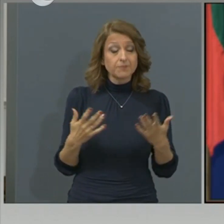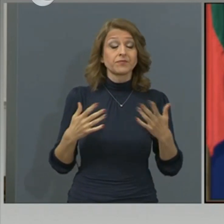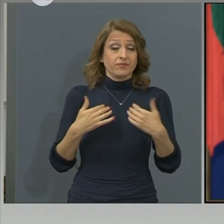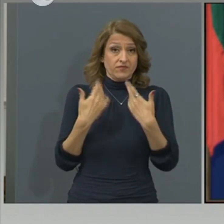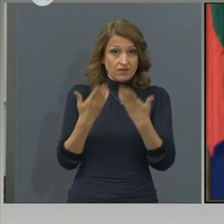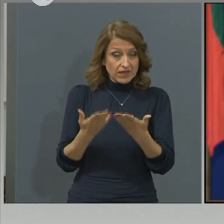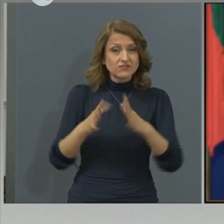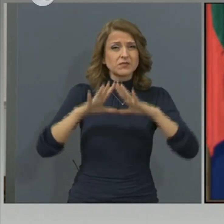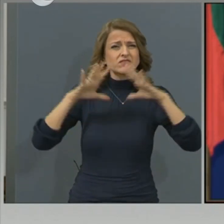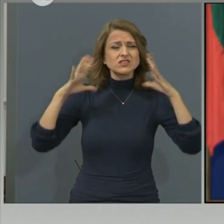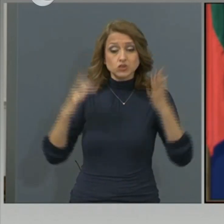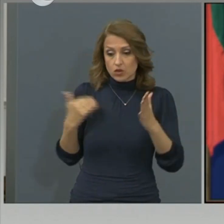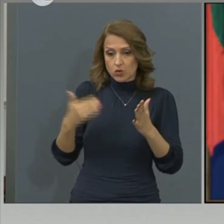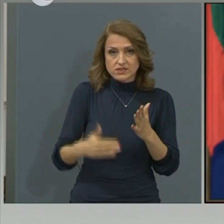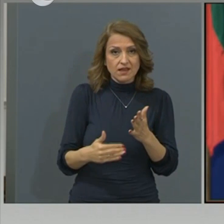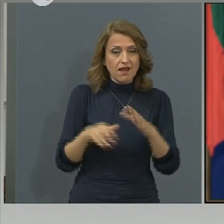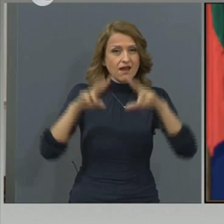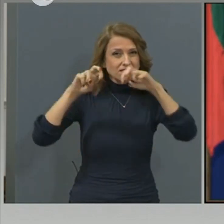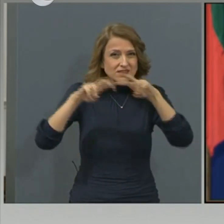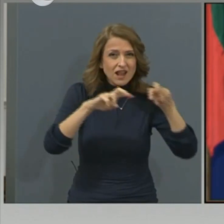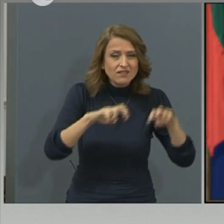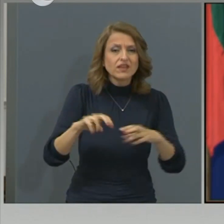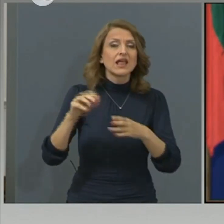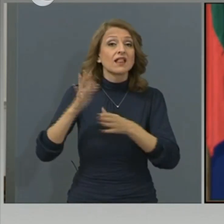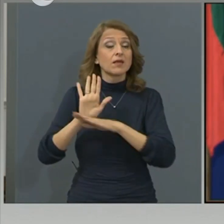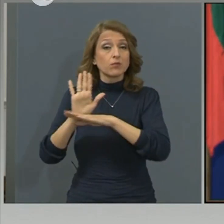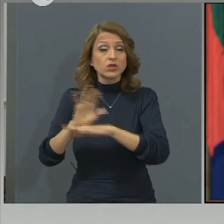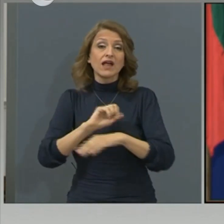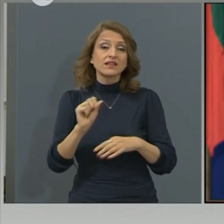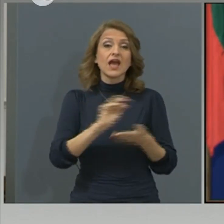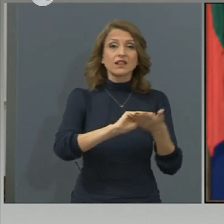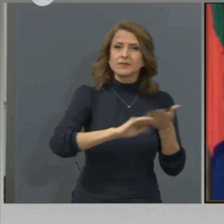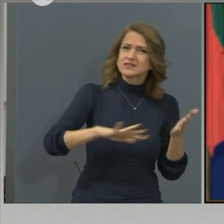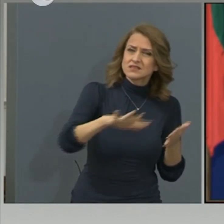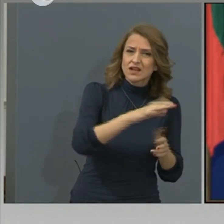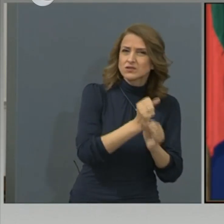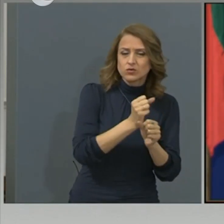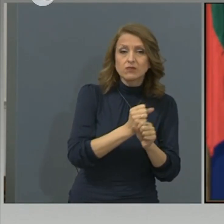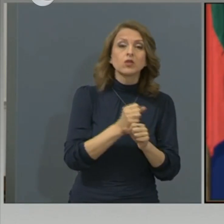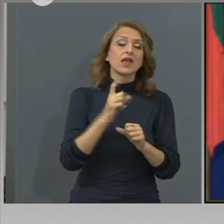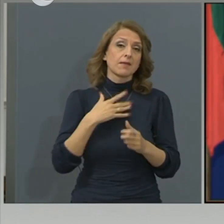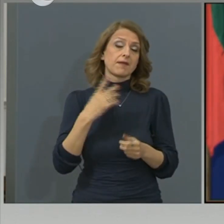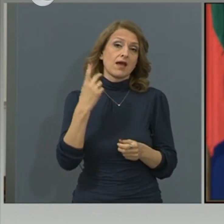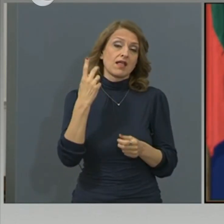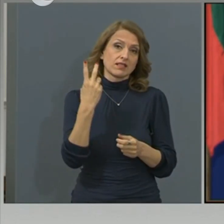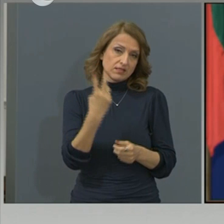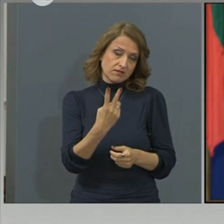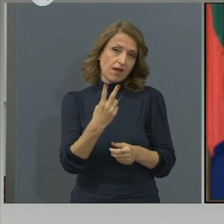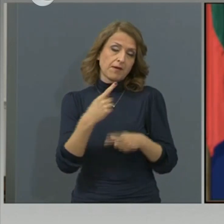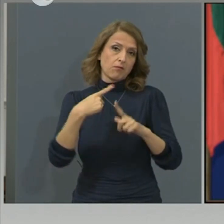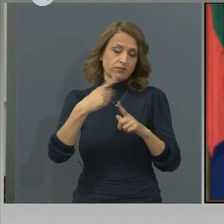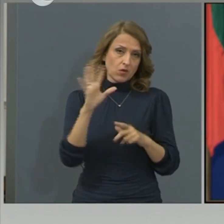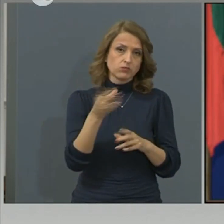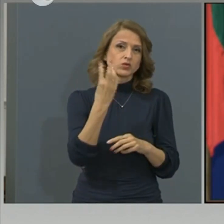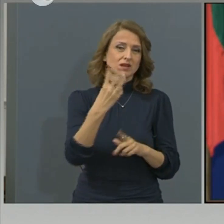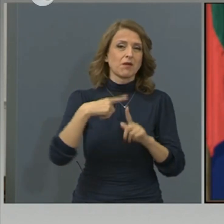парламента, депутати и администрация, има двама положителни, които са депутати. Казахте също,